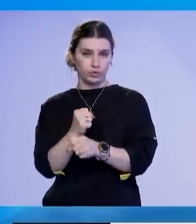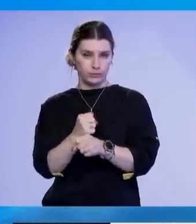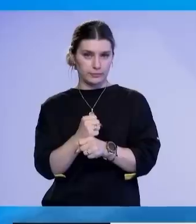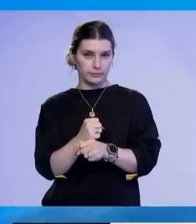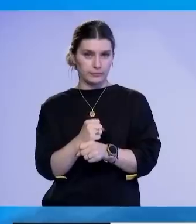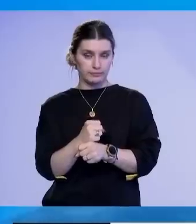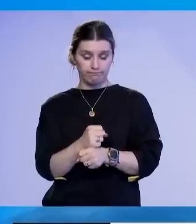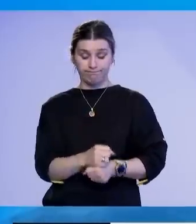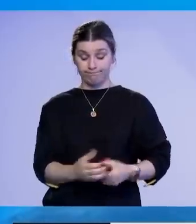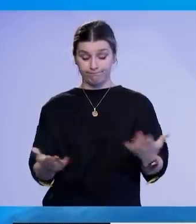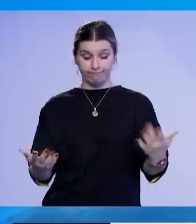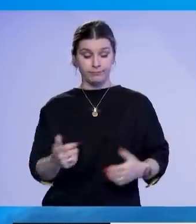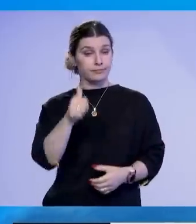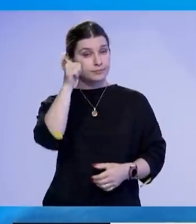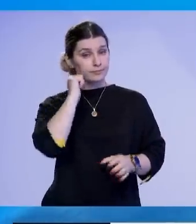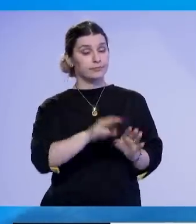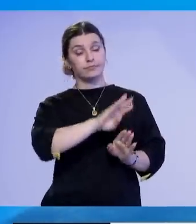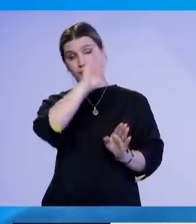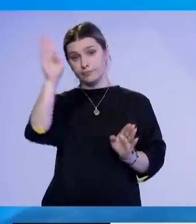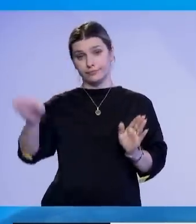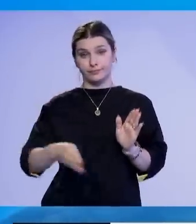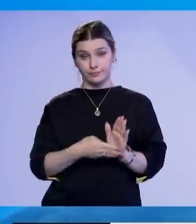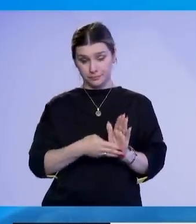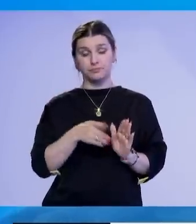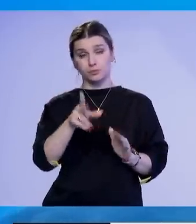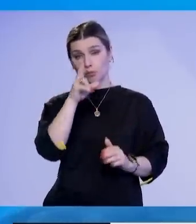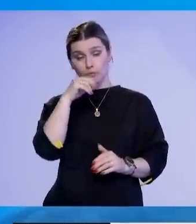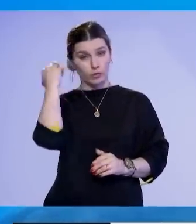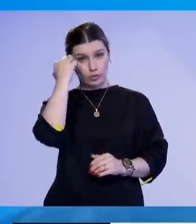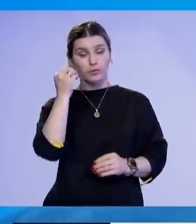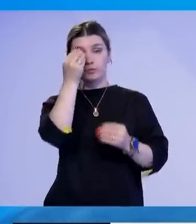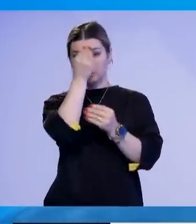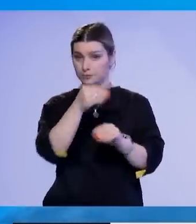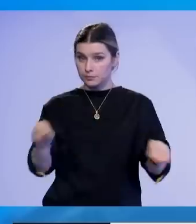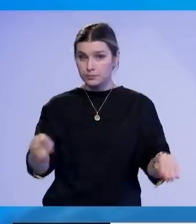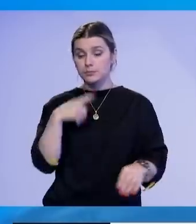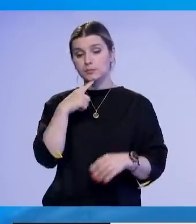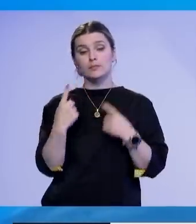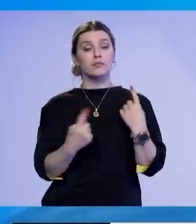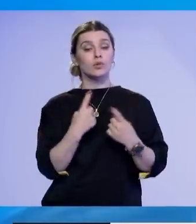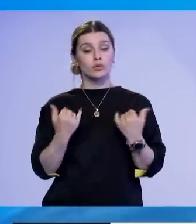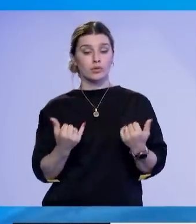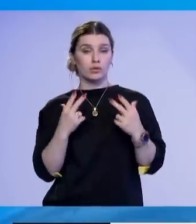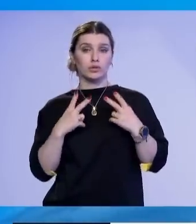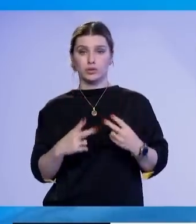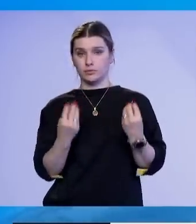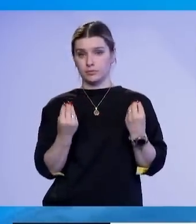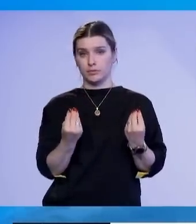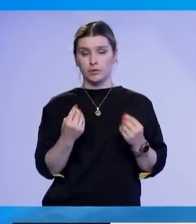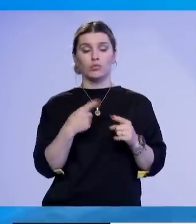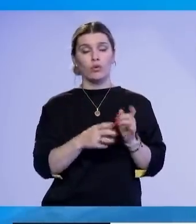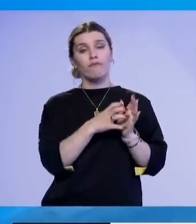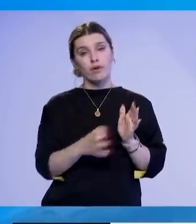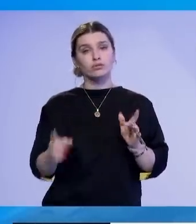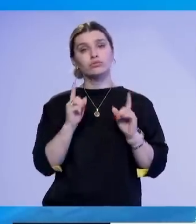pas një ditet e gjatë, djena të pjesë, policia e Kosovës ka njëftuar se situata është qëcuar në dërka që do të vazhdojnë